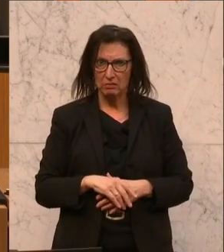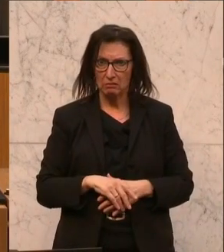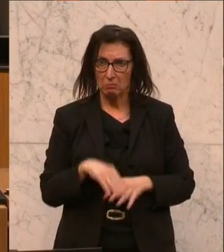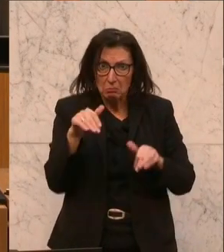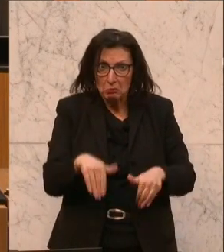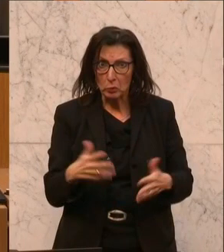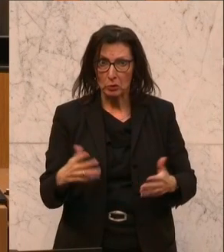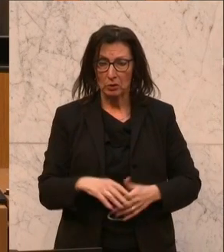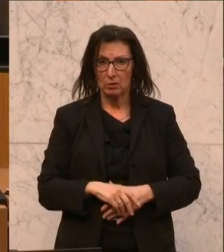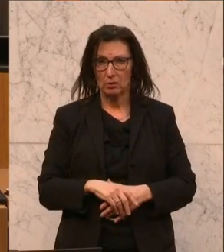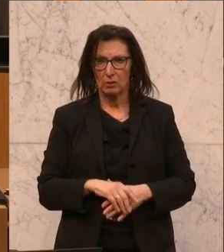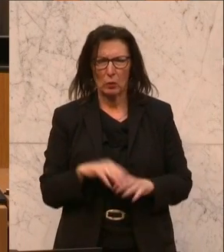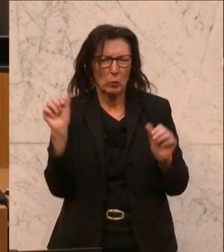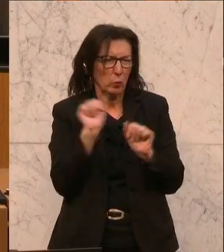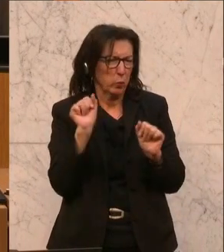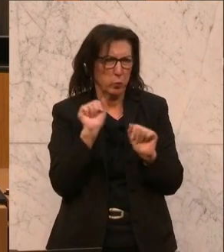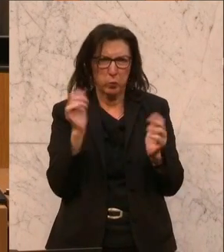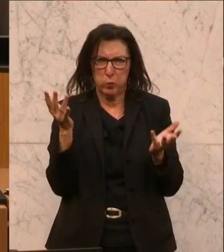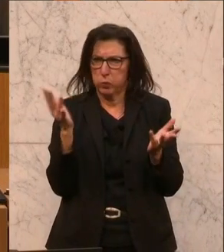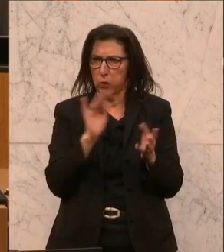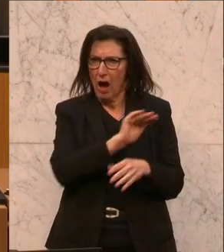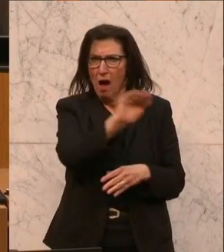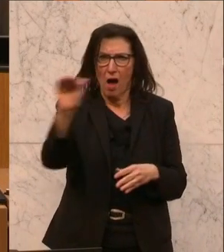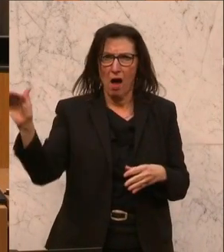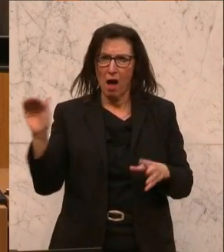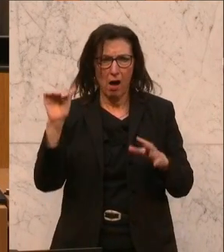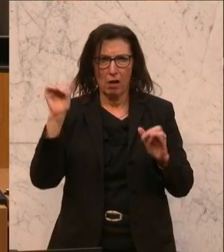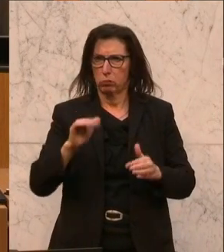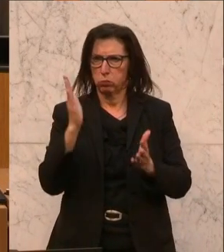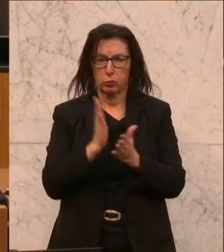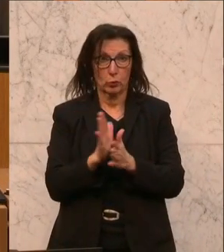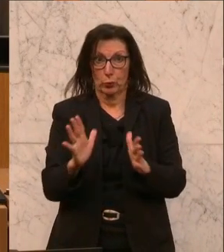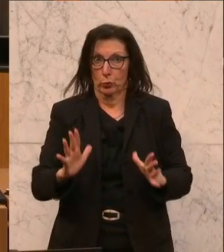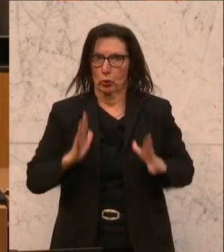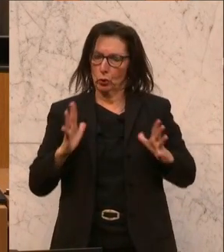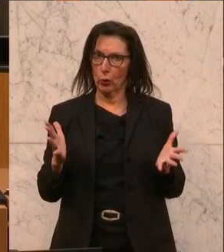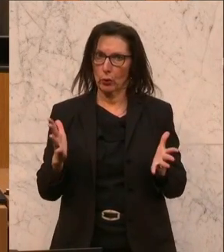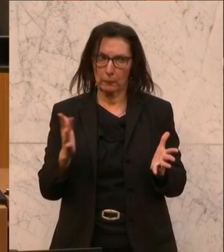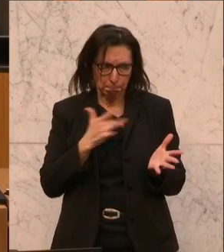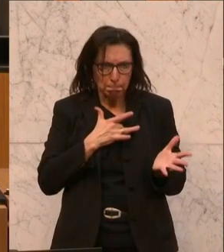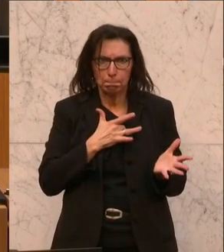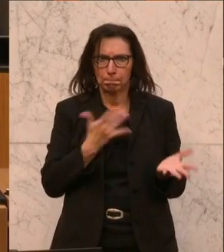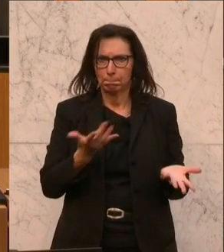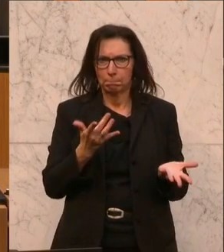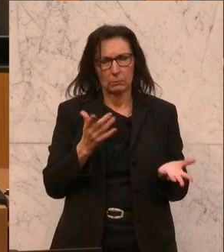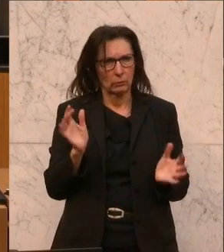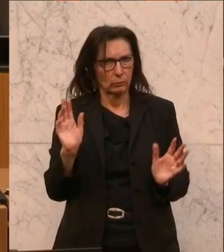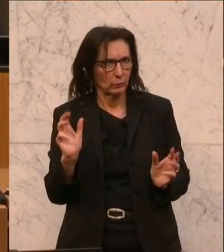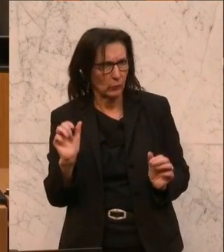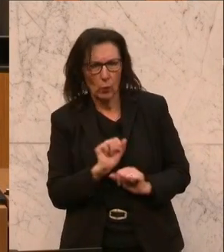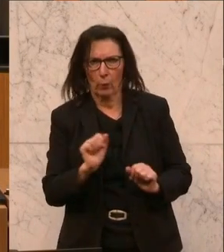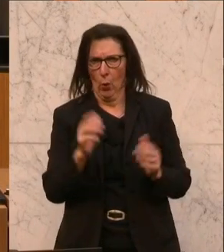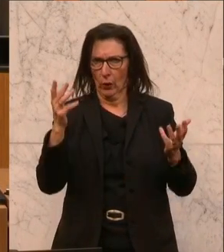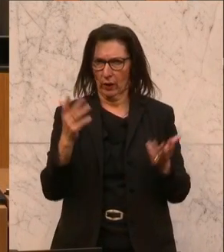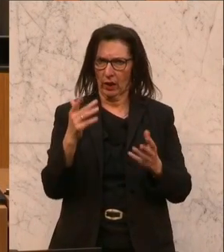Das ist unfassbar. Das muss uns alle betroffen machen. Das ist ungeheuerlich und das ist unverschämt gegenüber den jungen